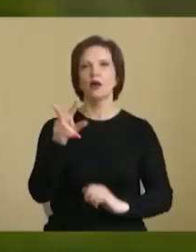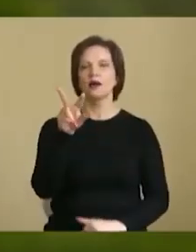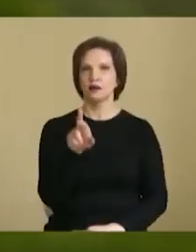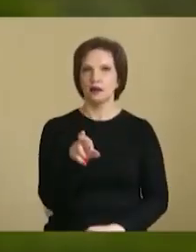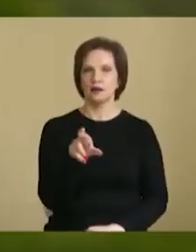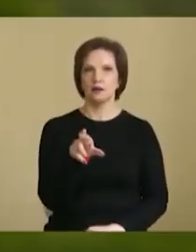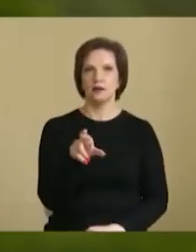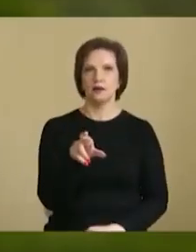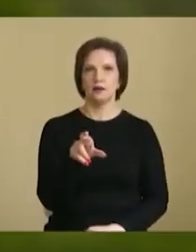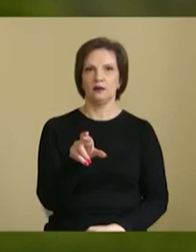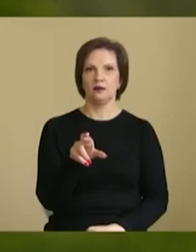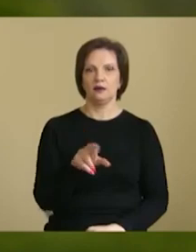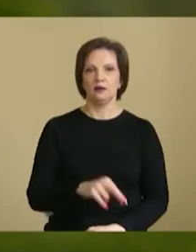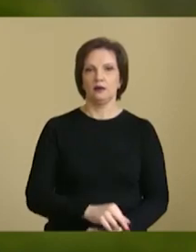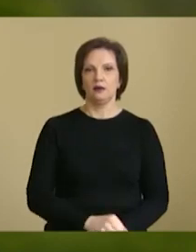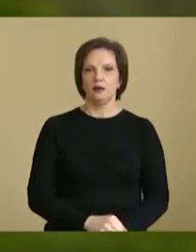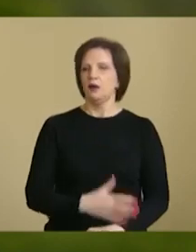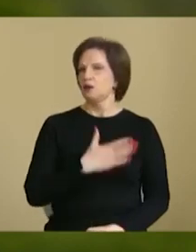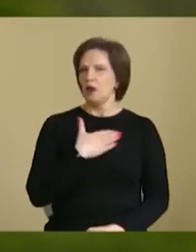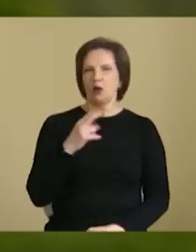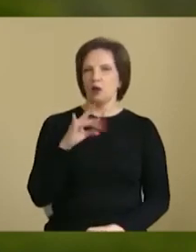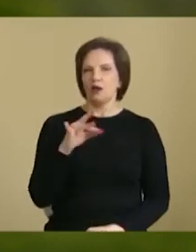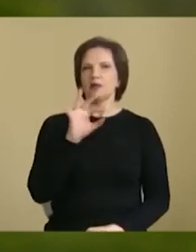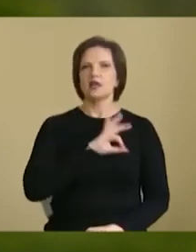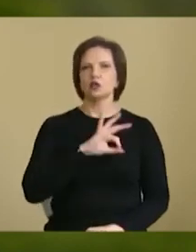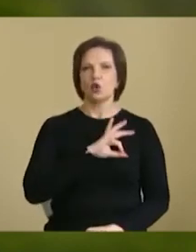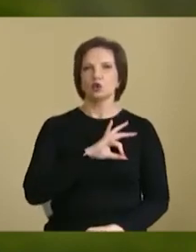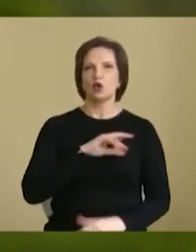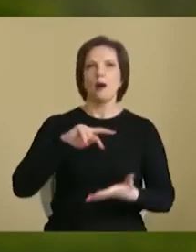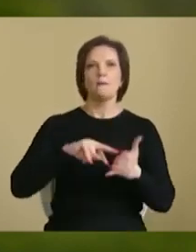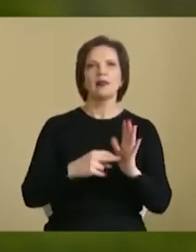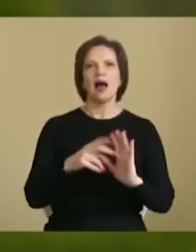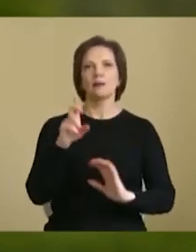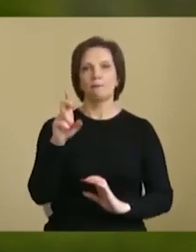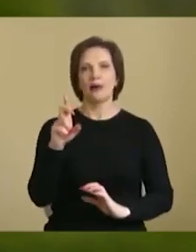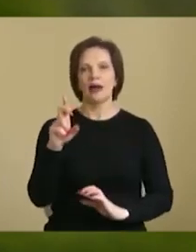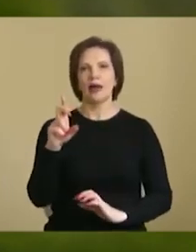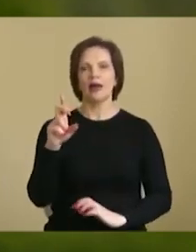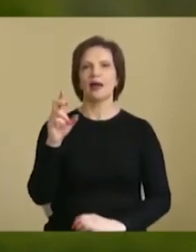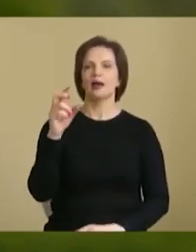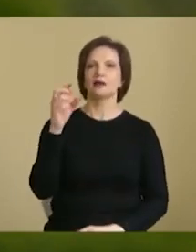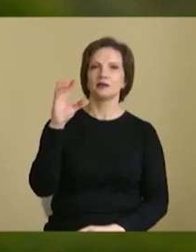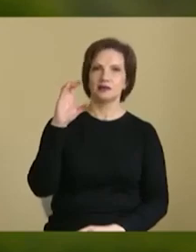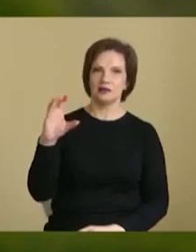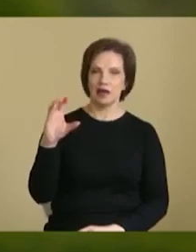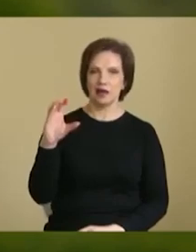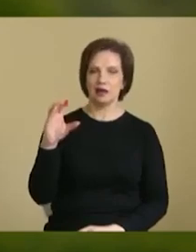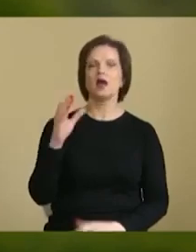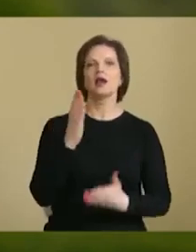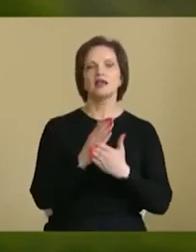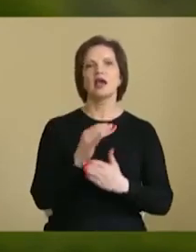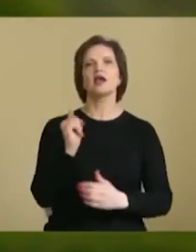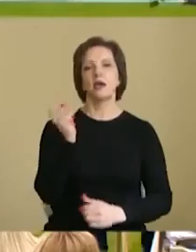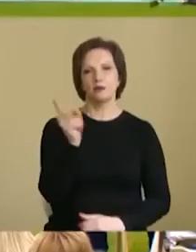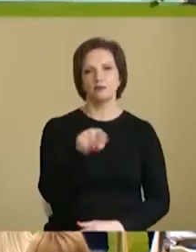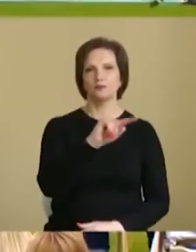не хотів би застосовувати план «Б» і «Ц», тому що є і план «Б», і план «Ц». І